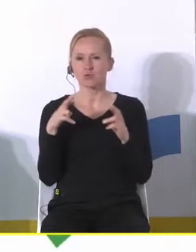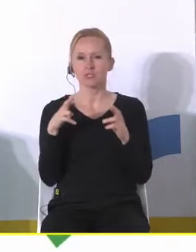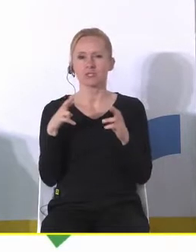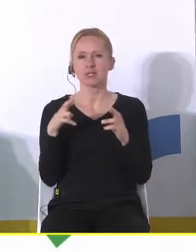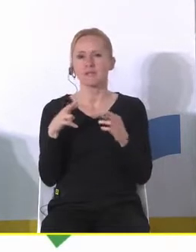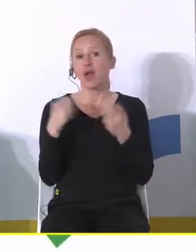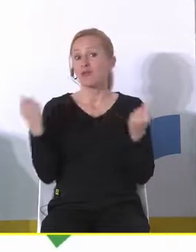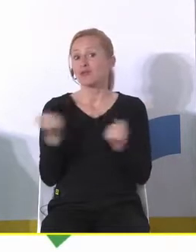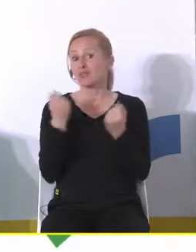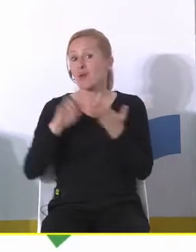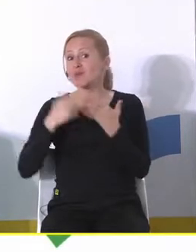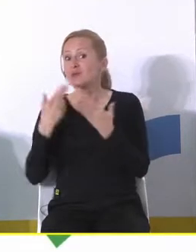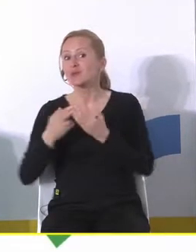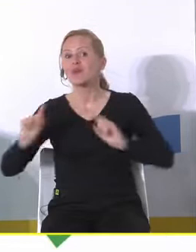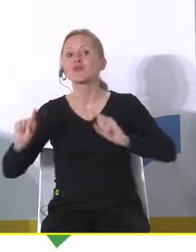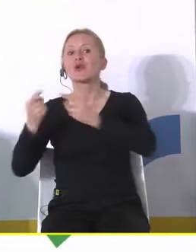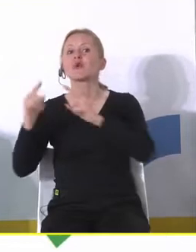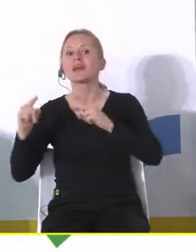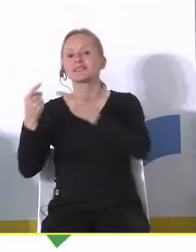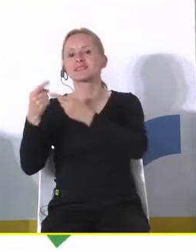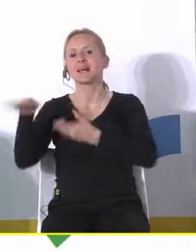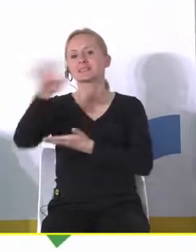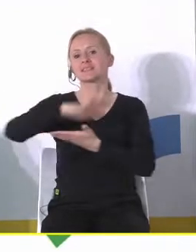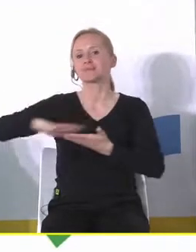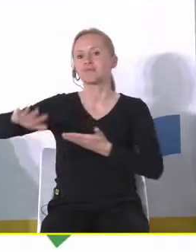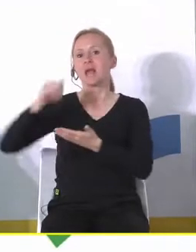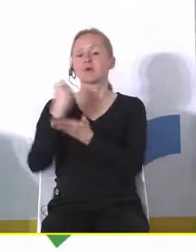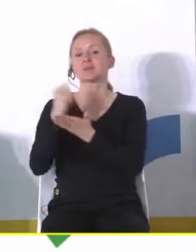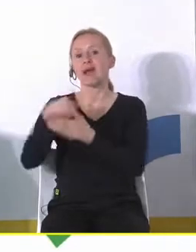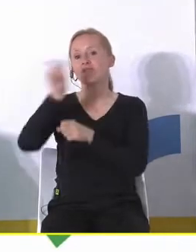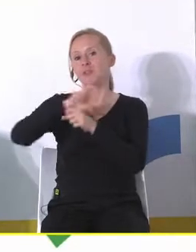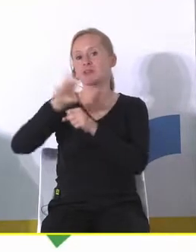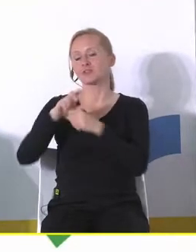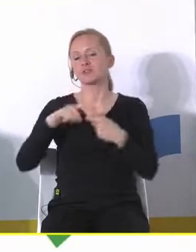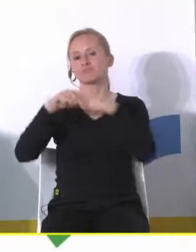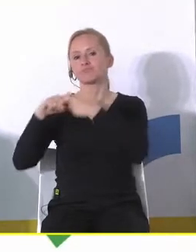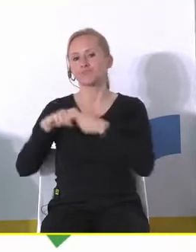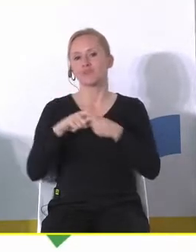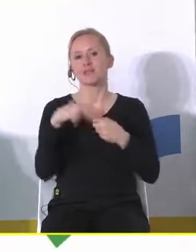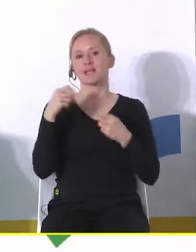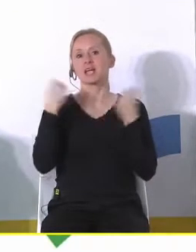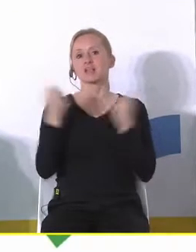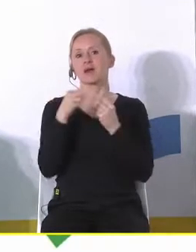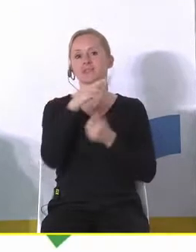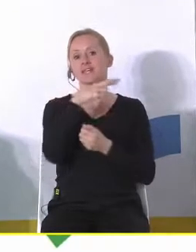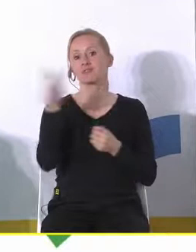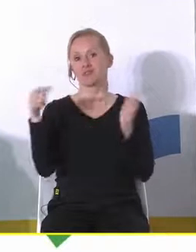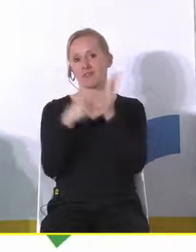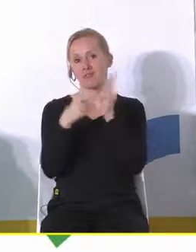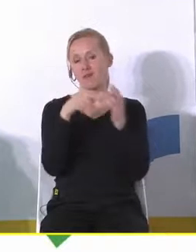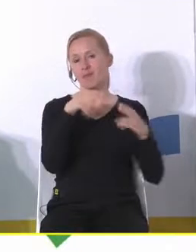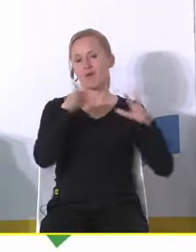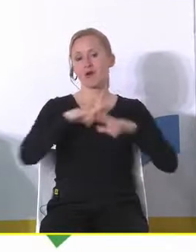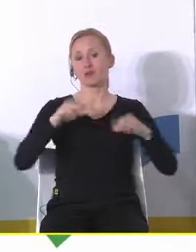do nie wiem do organizacji czy jakichś kwestii technicznych to po prostu jest działanie na rzecz rodzin tak bo rodzina rzeczywiście